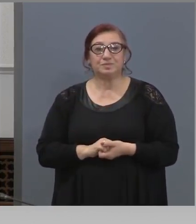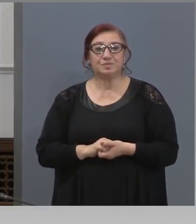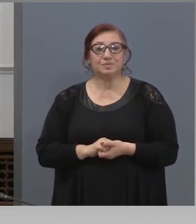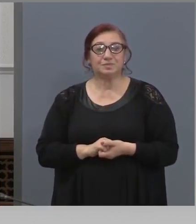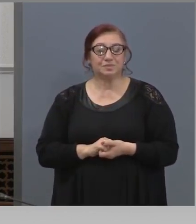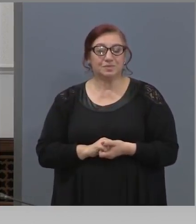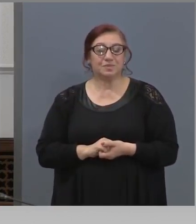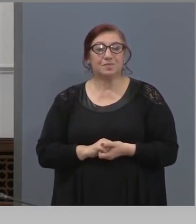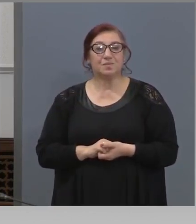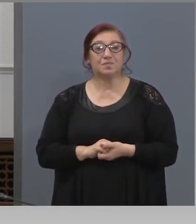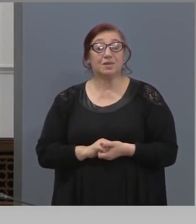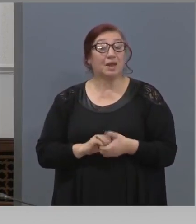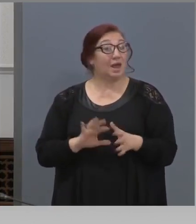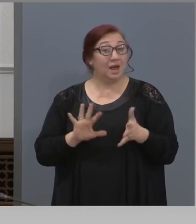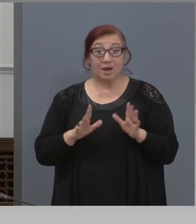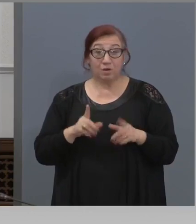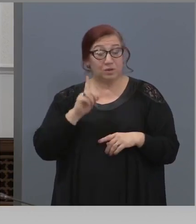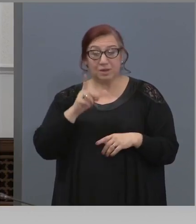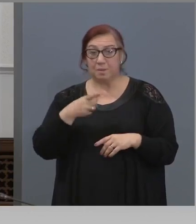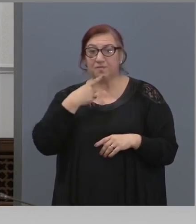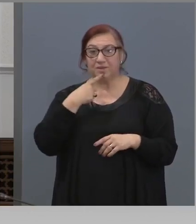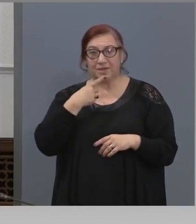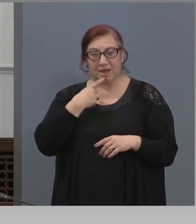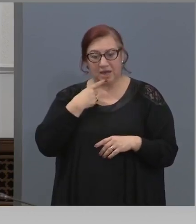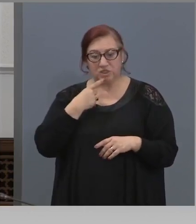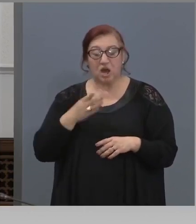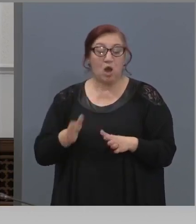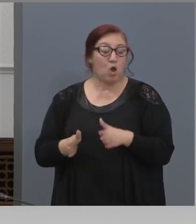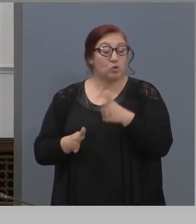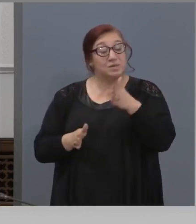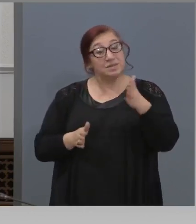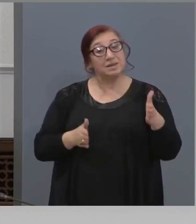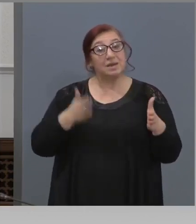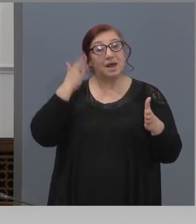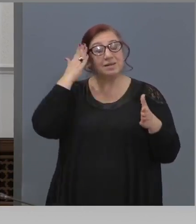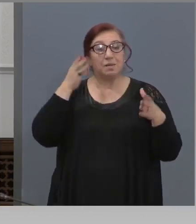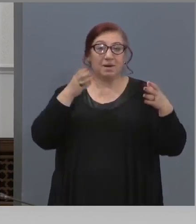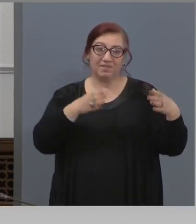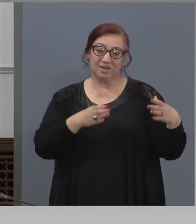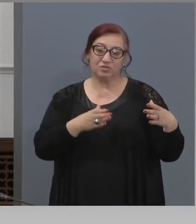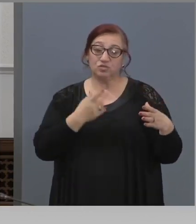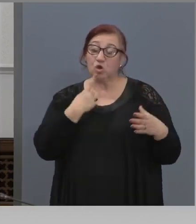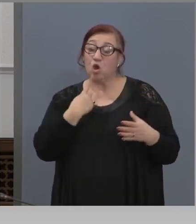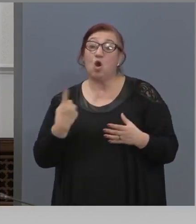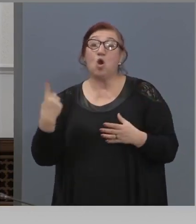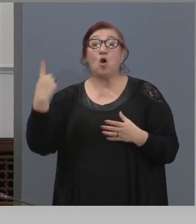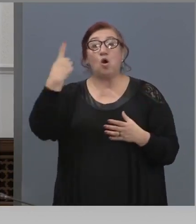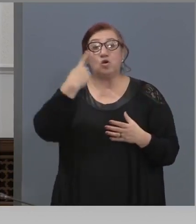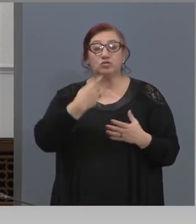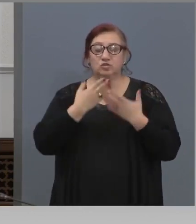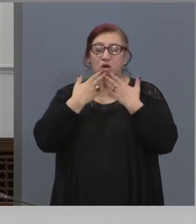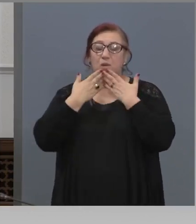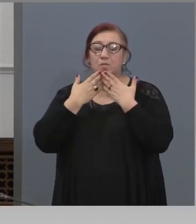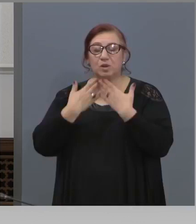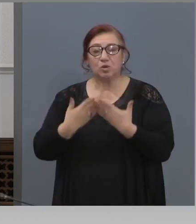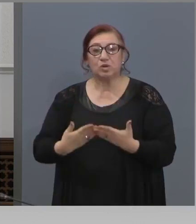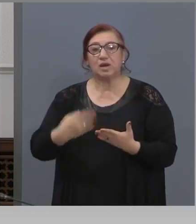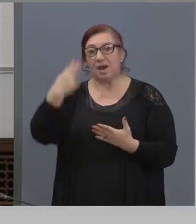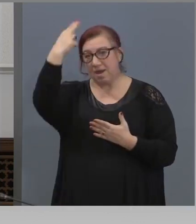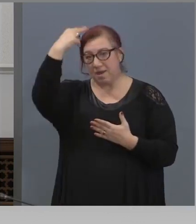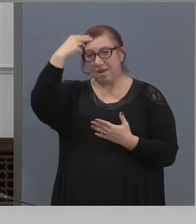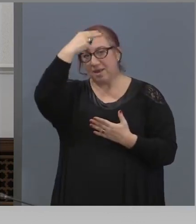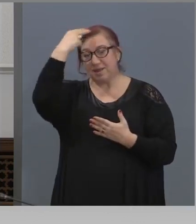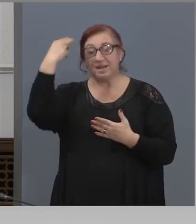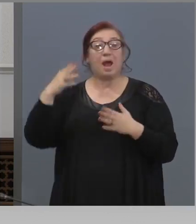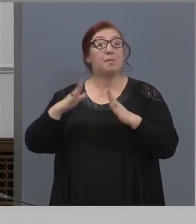Ако трябва да кажа от страна правителството, още ведеш, благодаря и на патриарха, и на всички владици, които